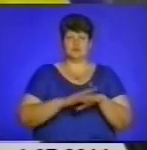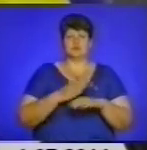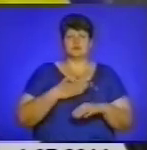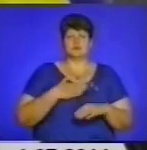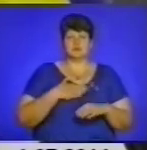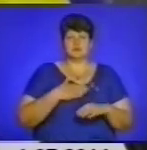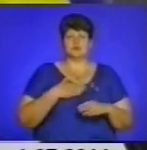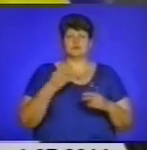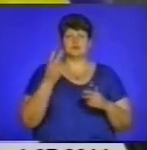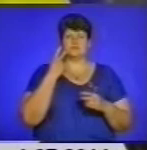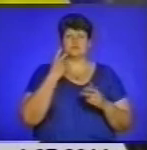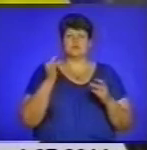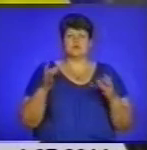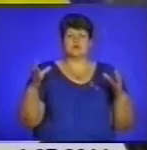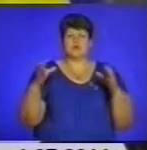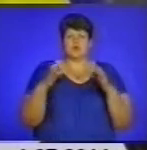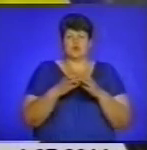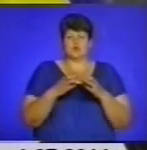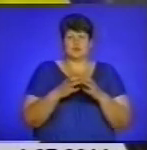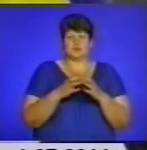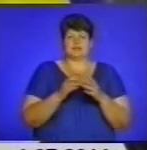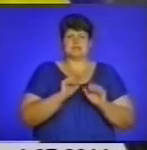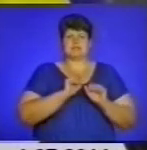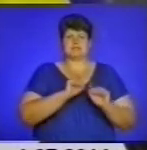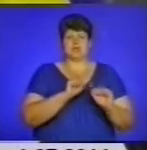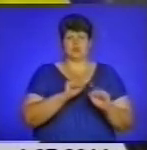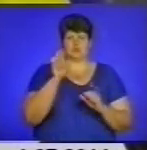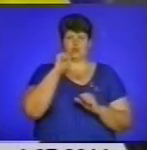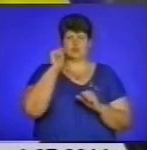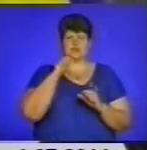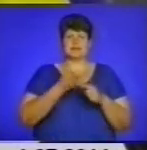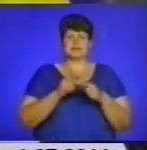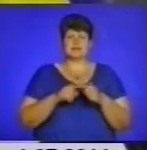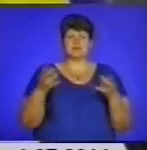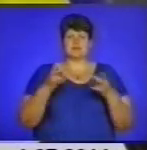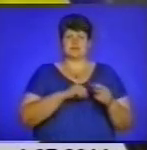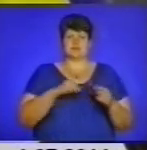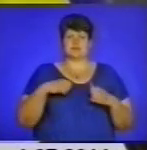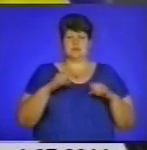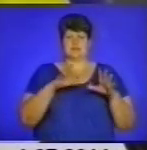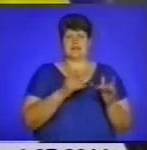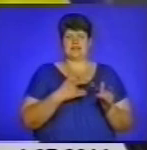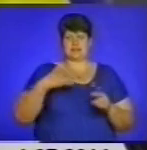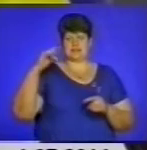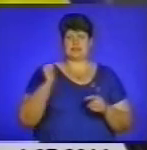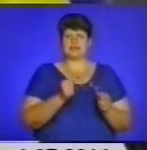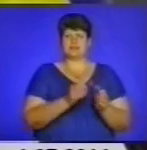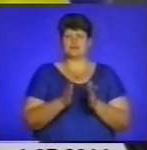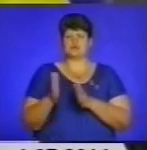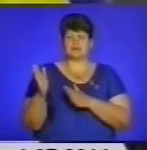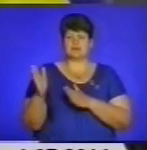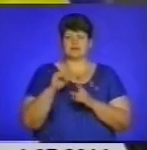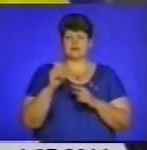ніколи треба гуртуватися для захисту України. Це потребує самовіддачі, дисципліни. Не лише на